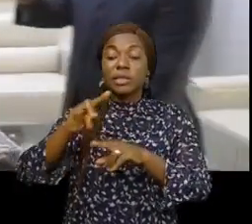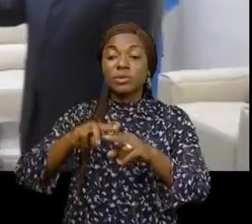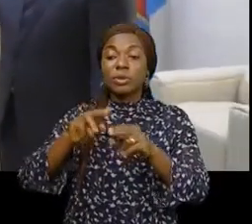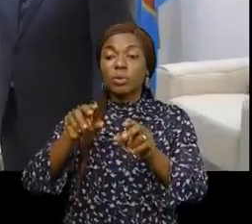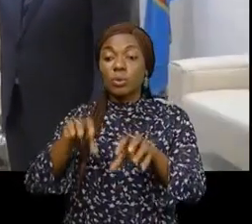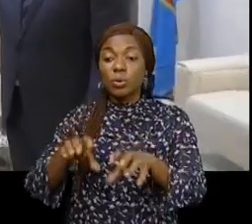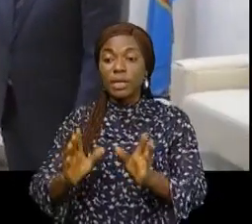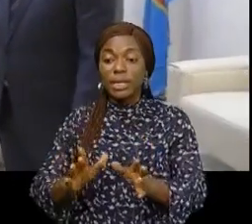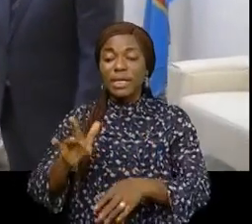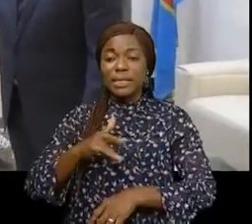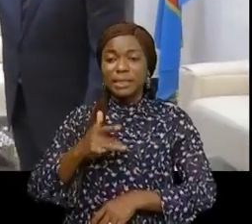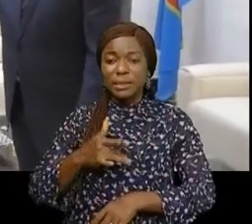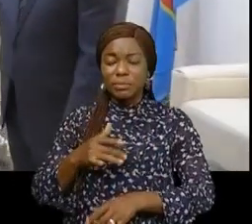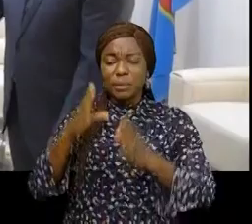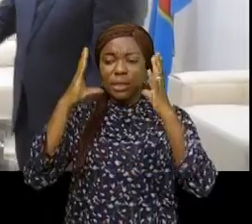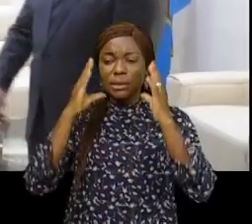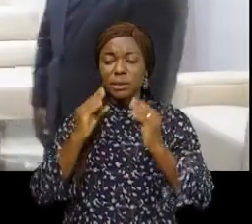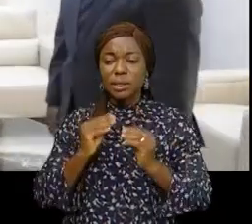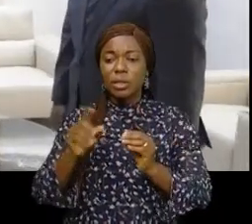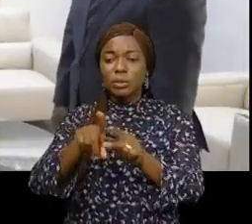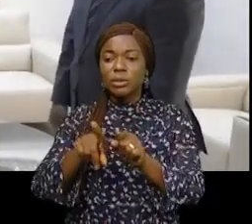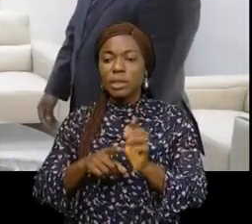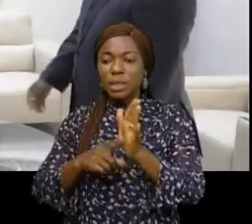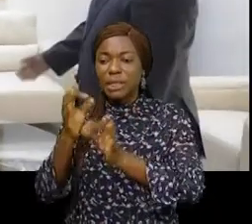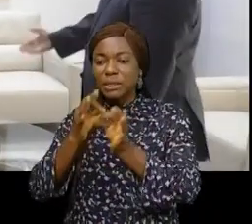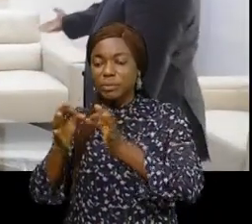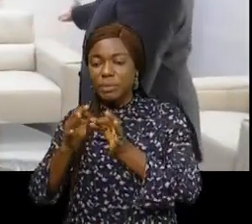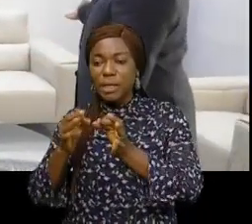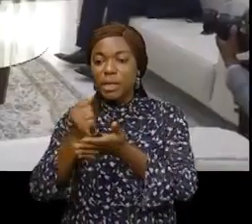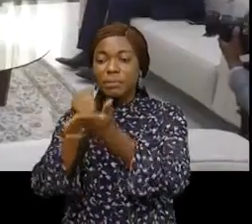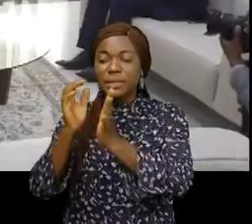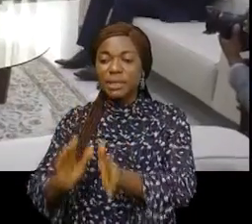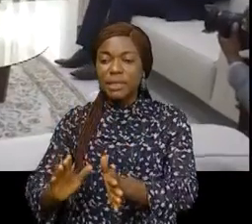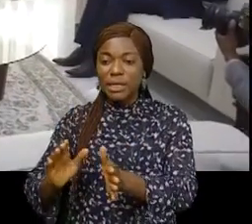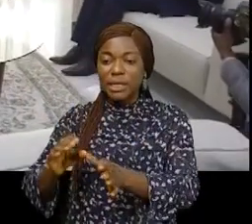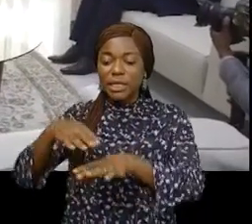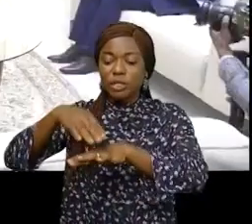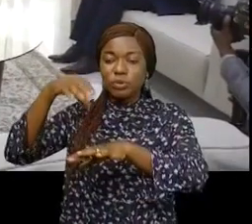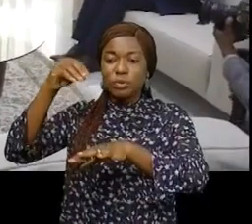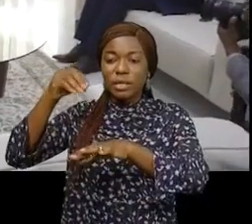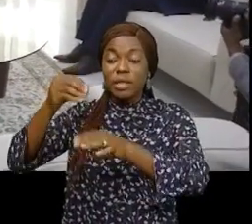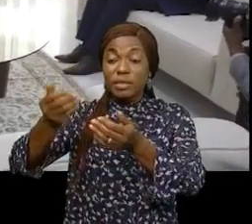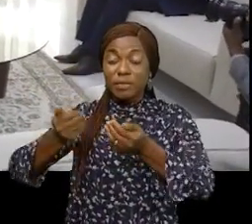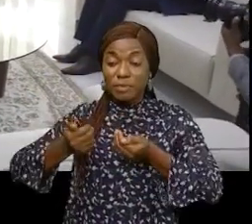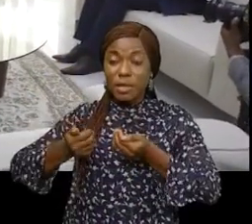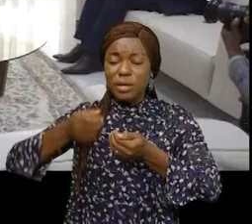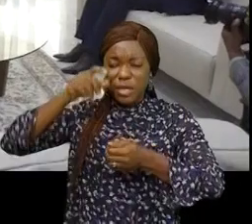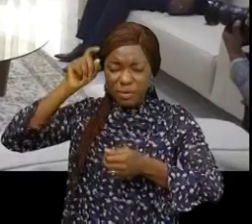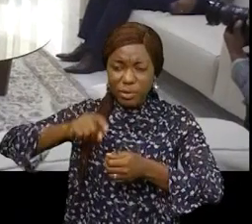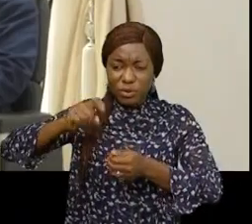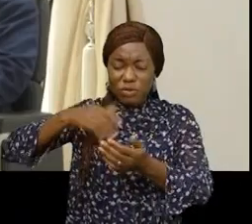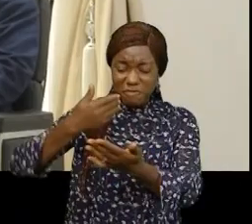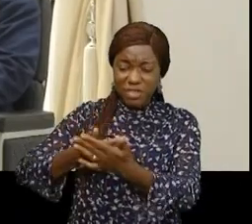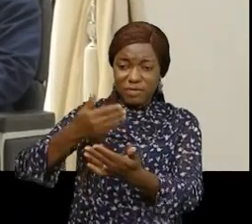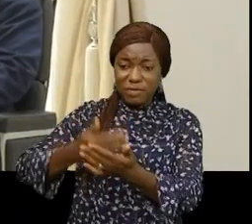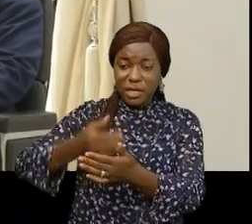Autre les sentiments de tristesse exprimés envers la population des Goma, l'ambassadeur de Suède souhaite la normalisation la plus rapide de la